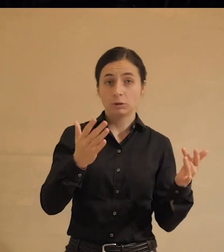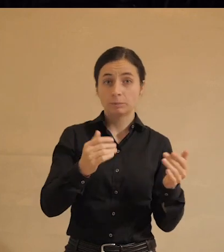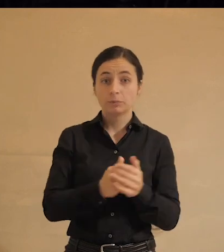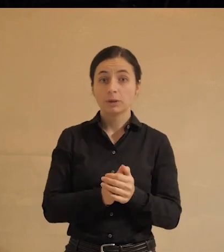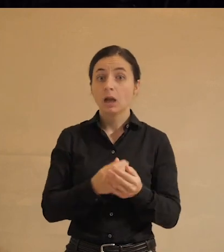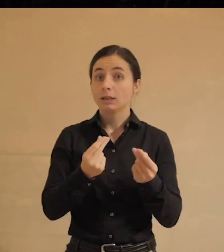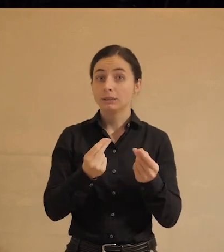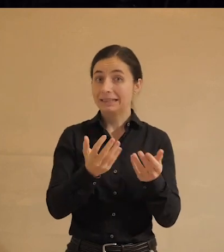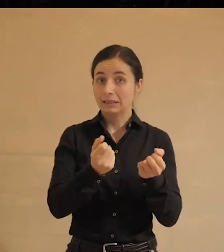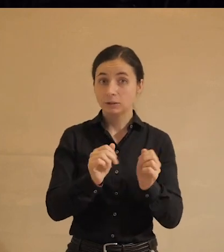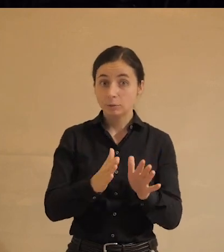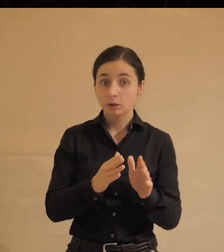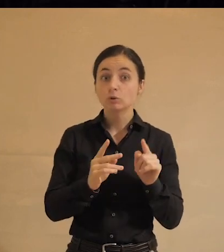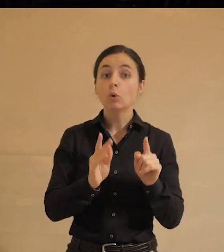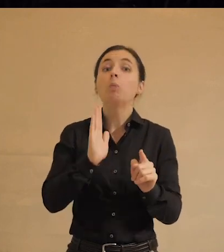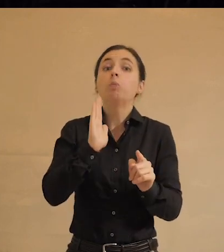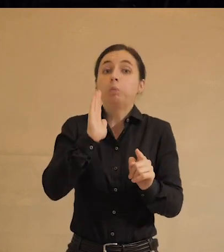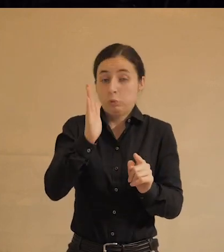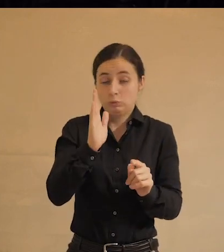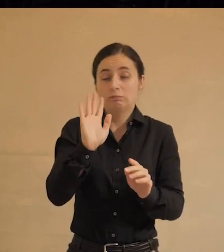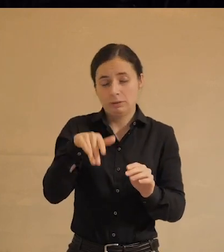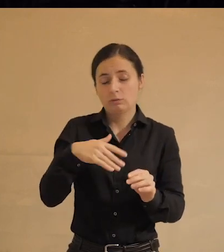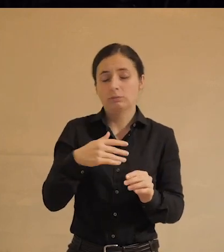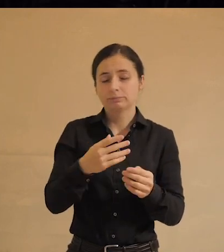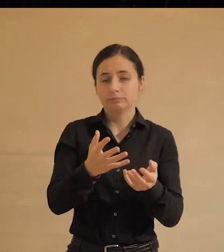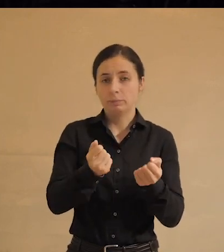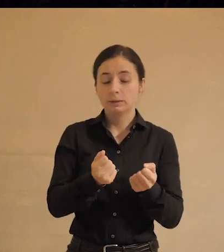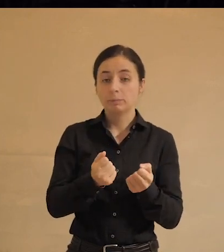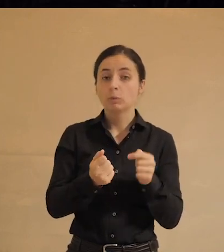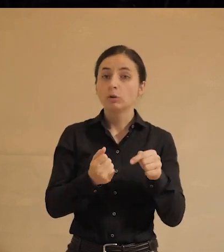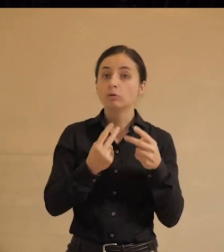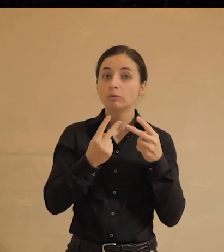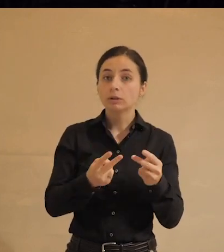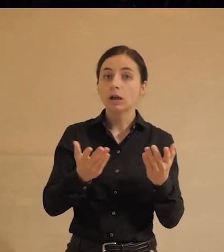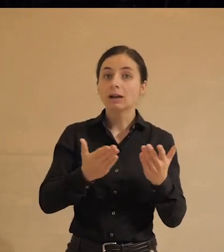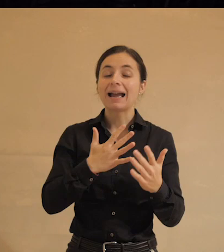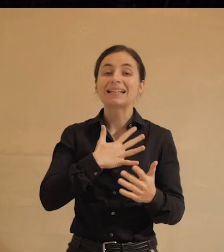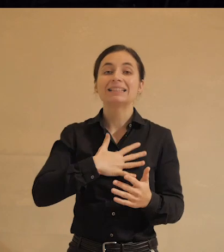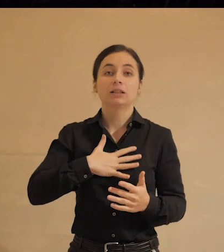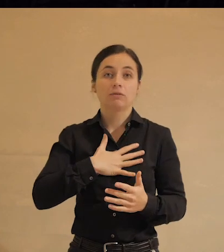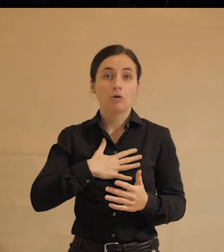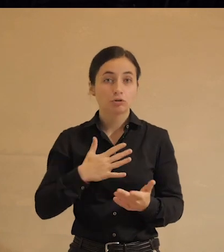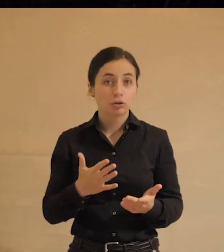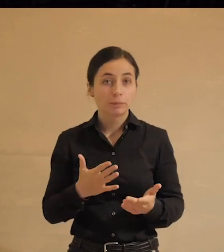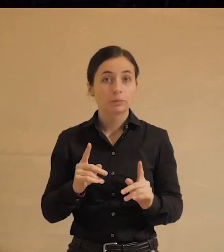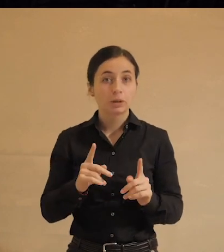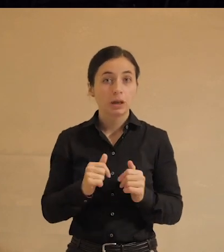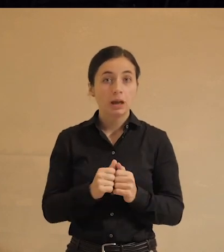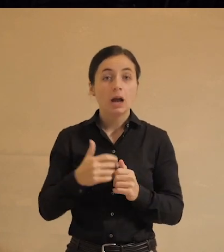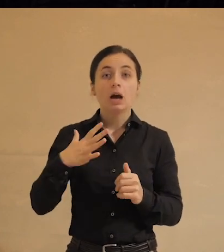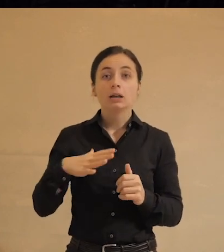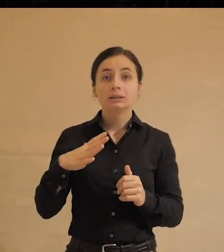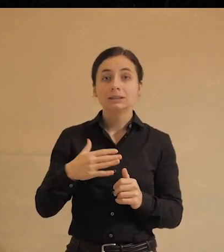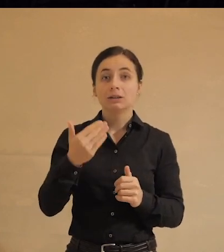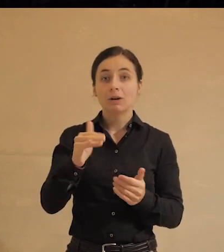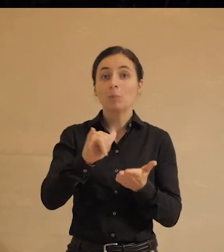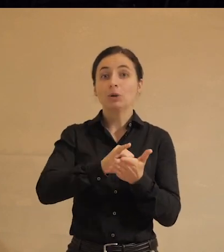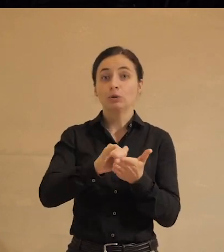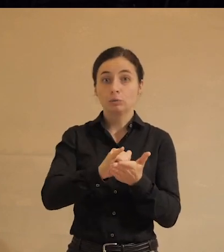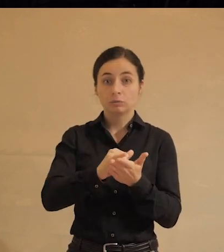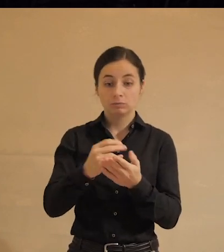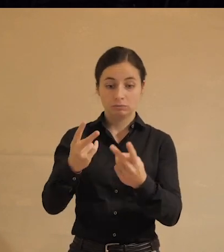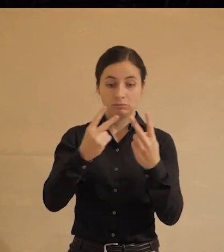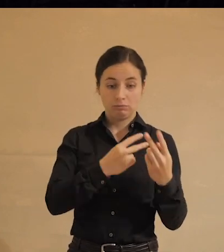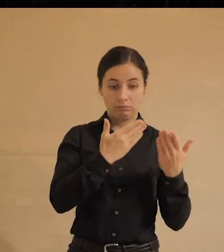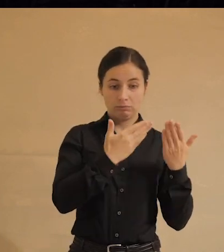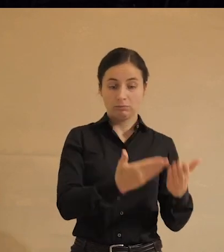Денег пока не берут, но явно захотят взять, но тут видна, какая тревожащая интенция. Зачем вам YouTube? Смотрите